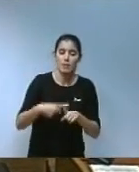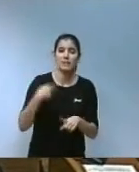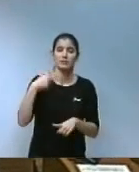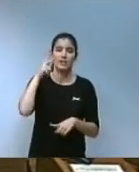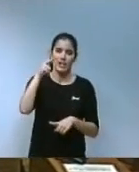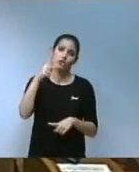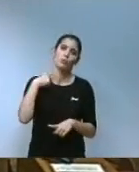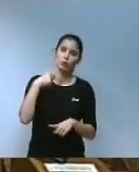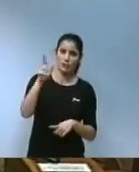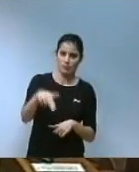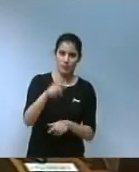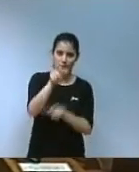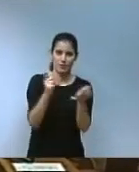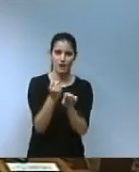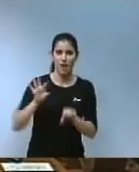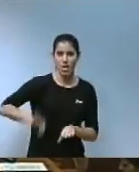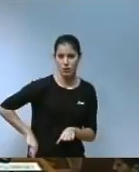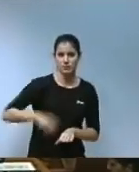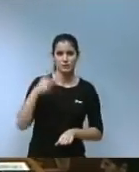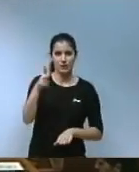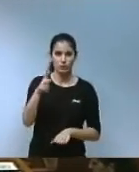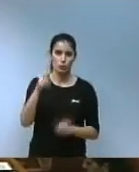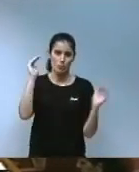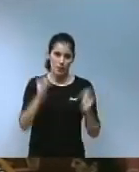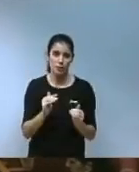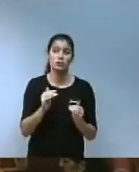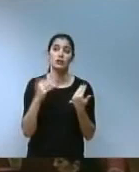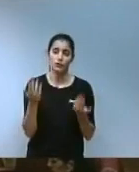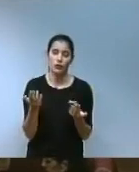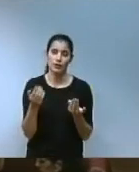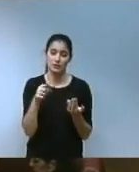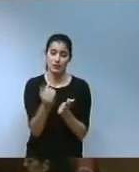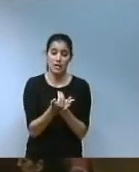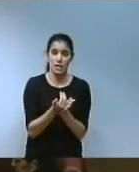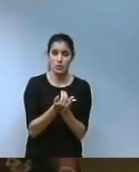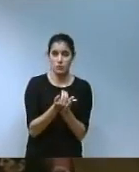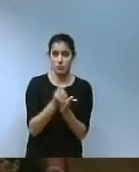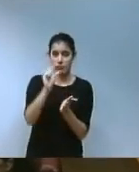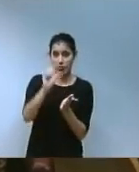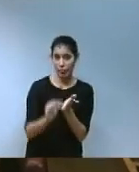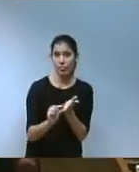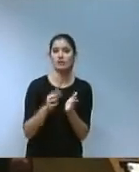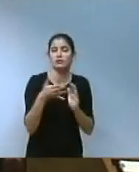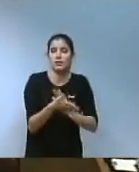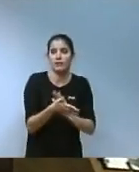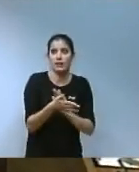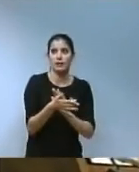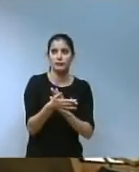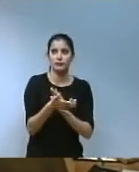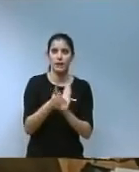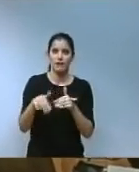part de les treballadores i treballadors i salaris més baixos la qual cosa es tradueix en un creixent o en una creixent